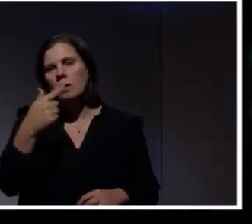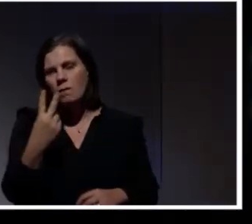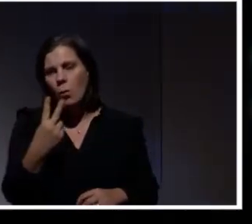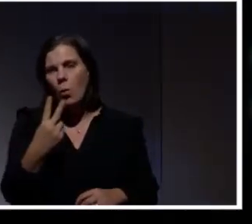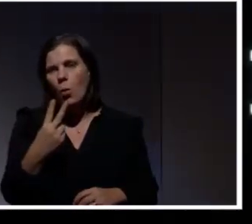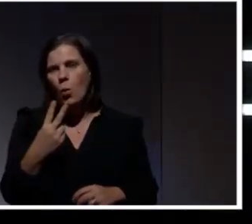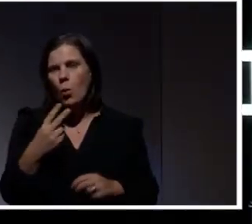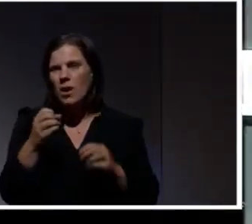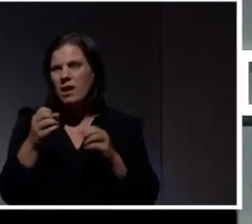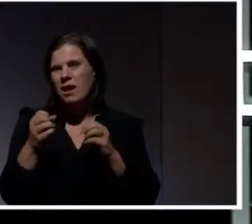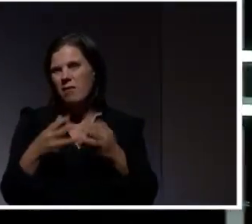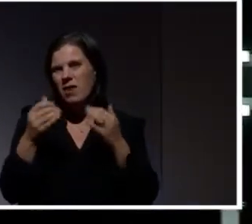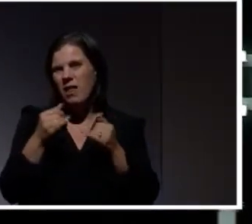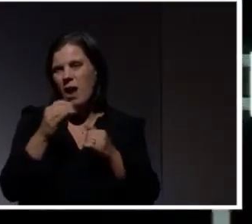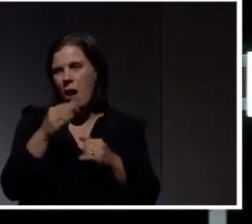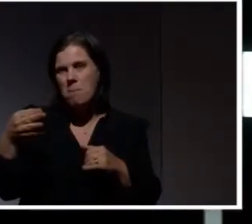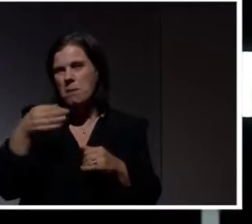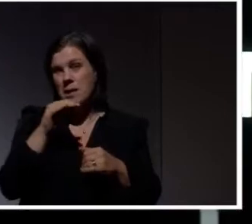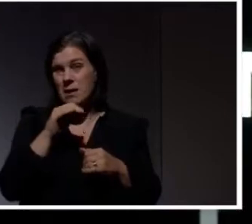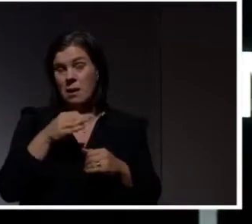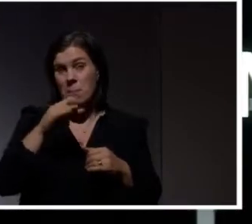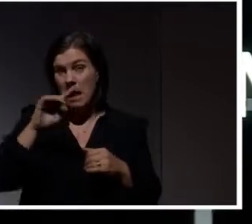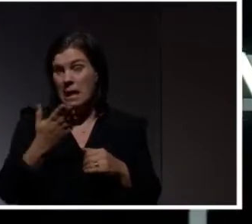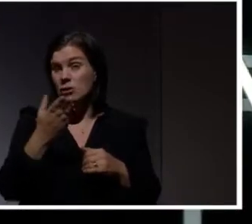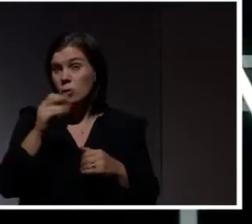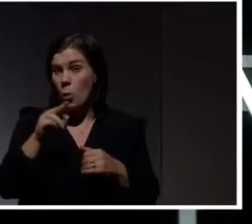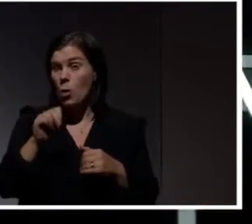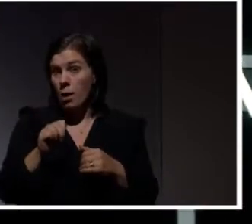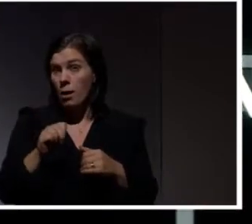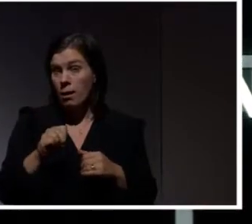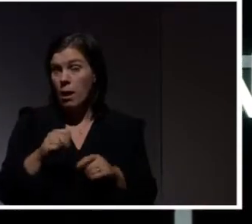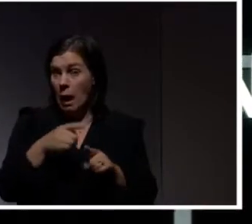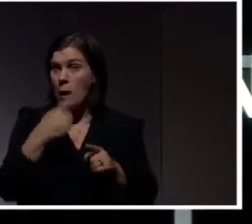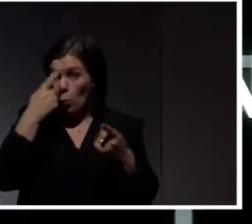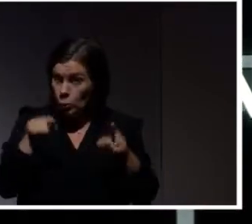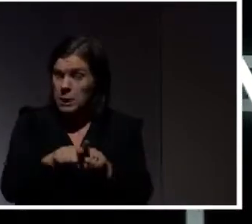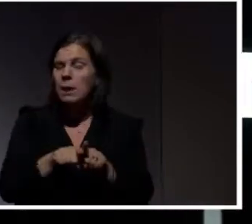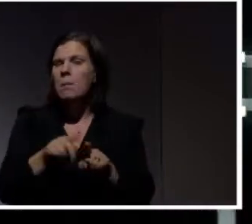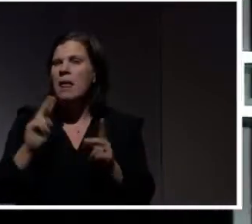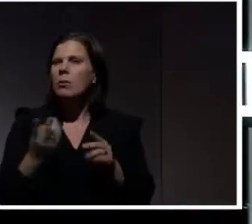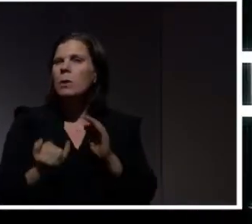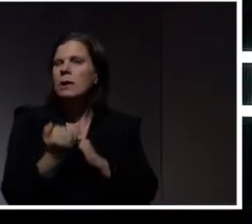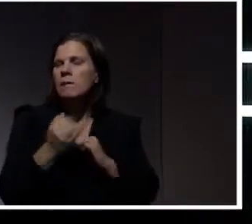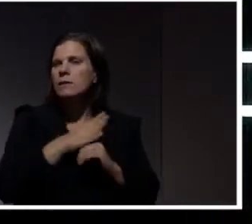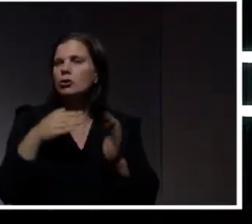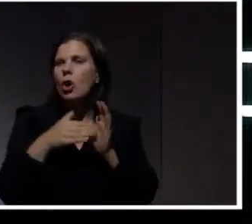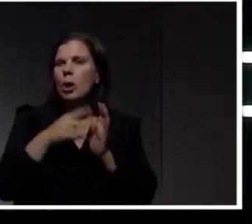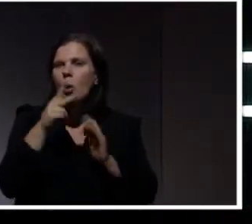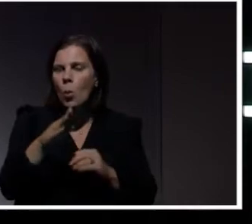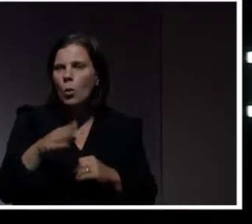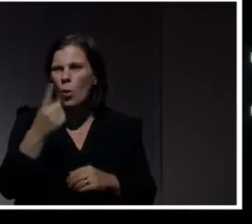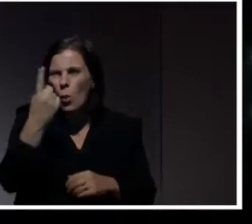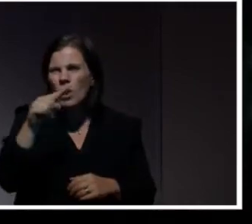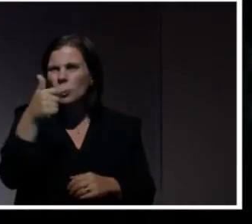appar i Playstore. De är alltså godkända, ligger i Playstore, innehåller skadlig kod. Och 172, ja men